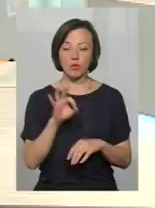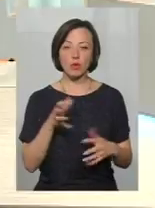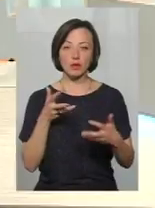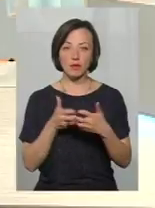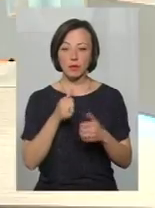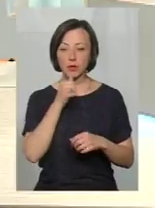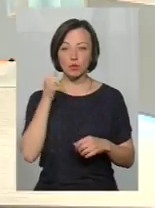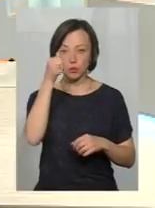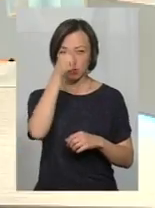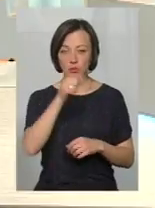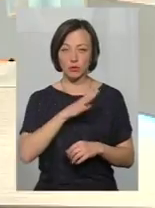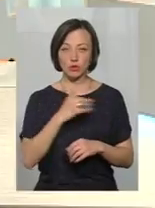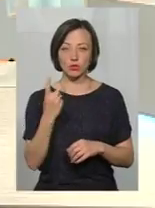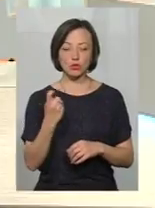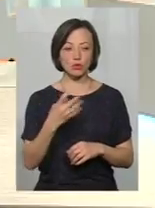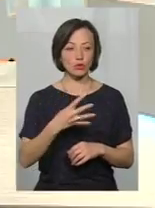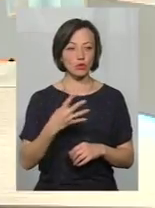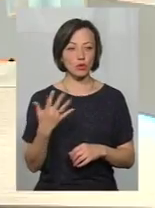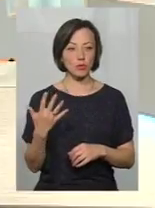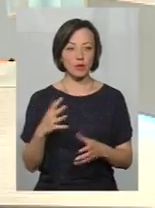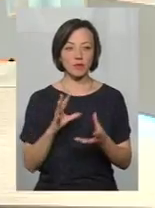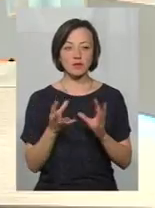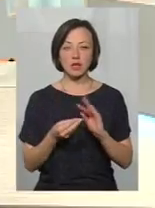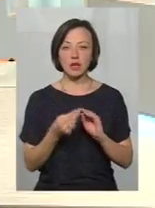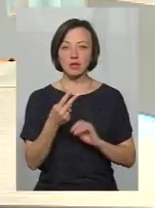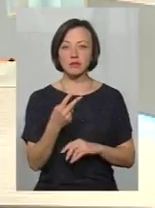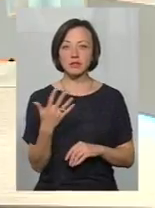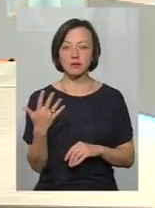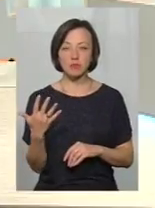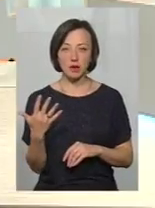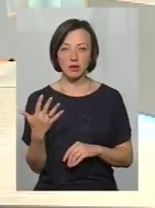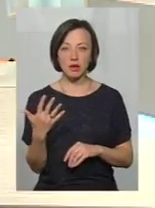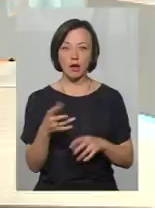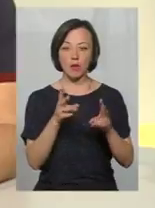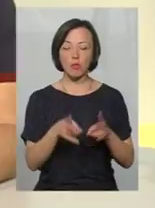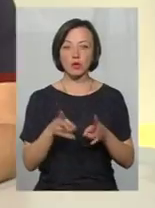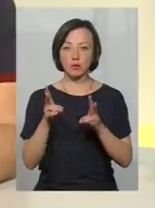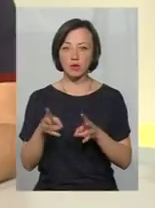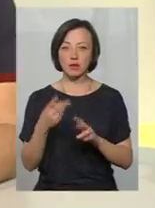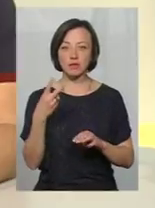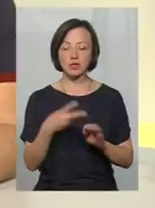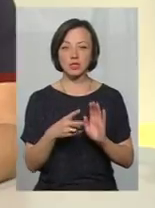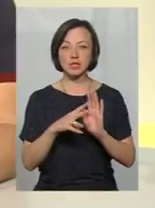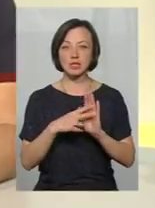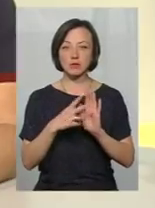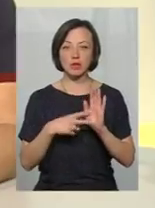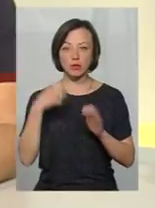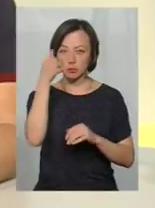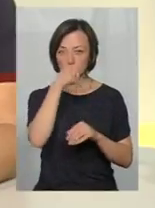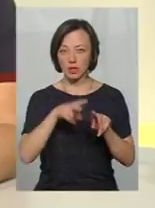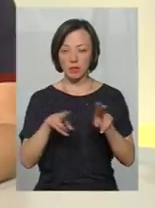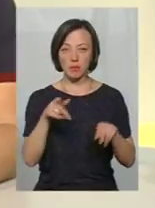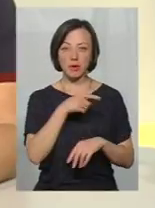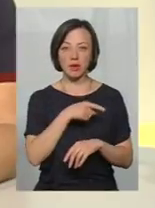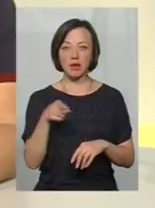значить, в минулому місяці було 145 ДТП взагалі, із них 25 з потерпілими, а в 2017 році зайде такий самий період,